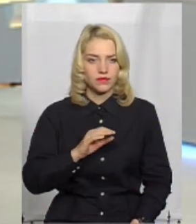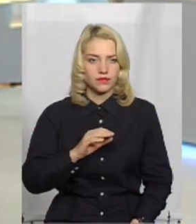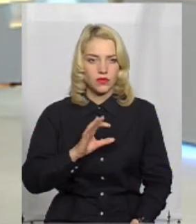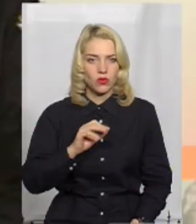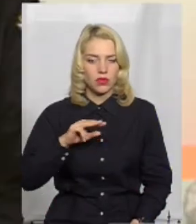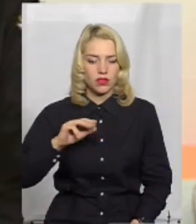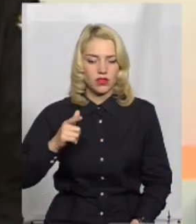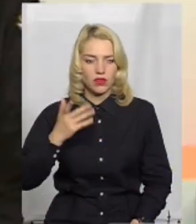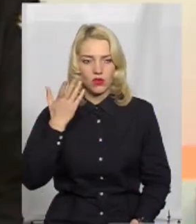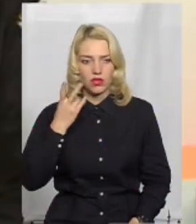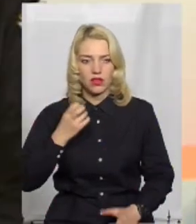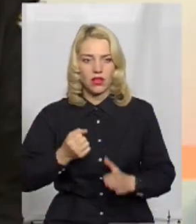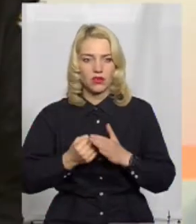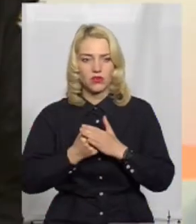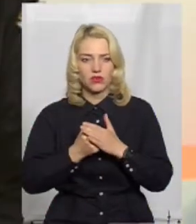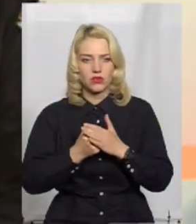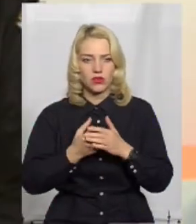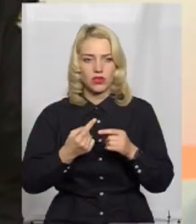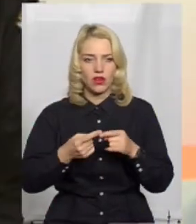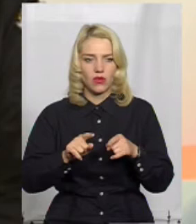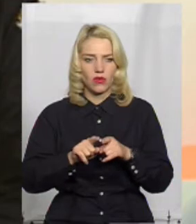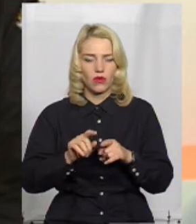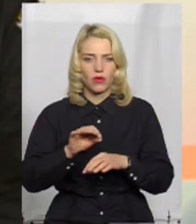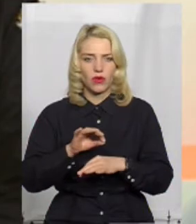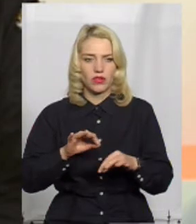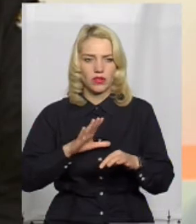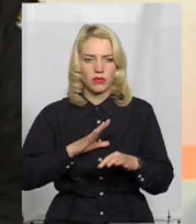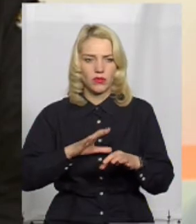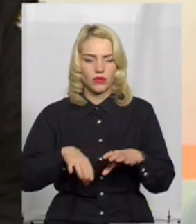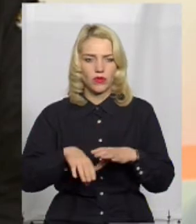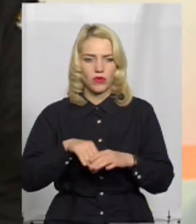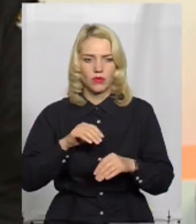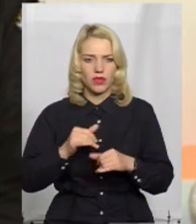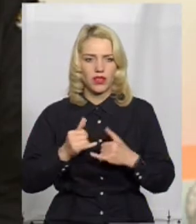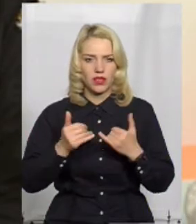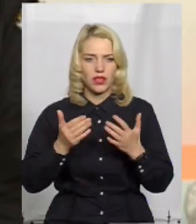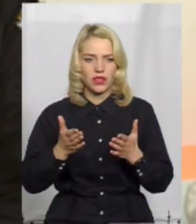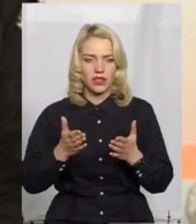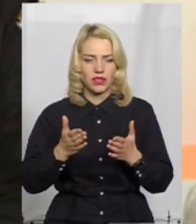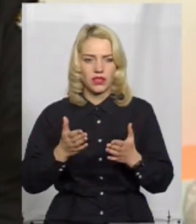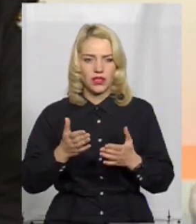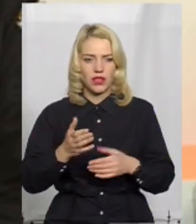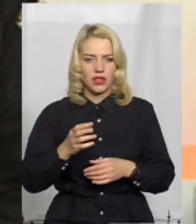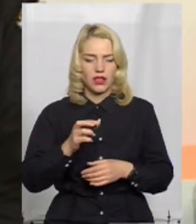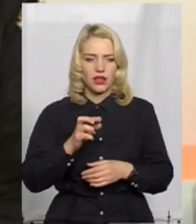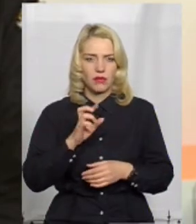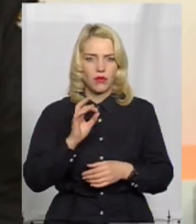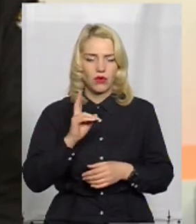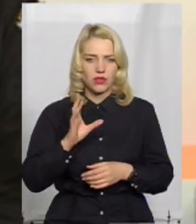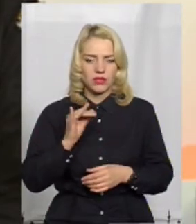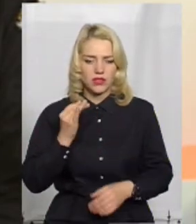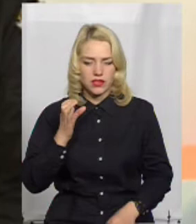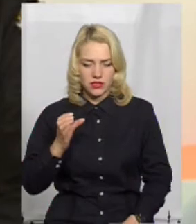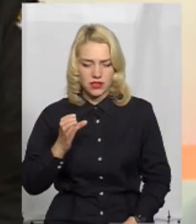на основі даного проєкту був виграний для них бокс, ай-бокс разом